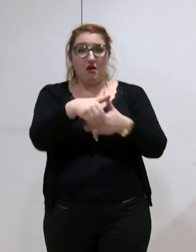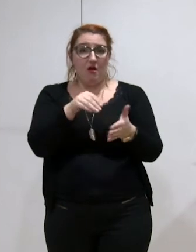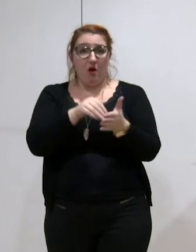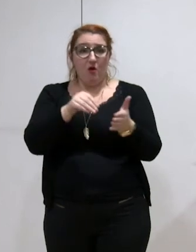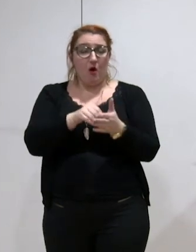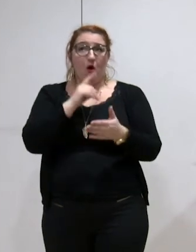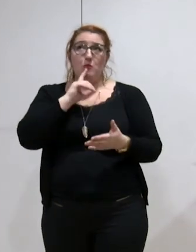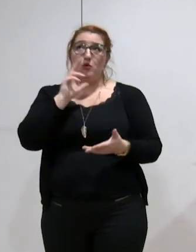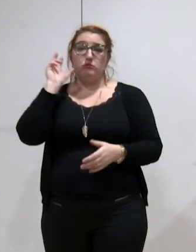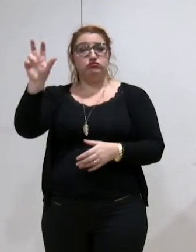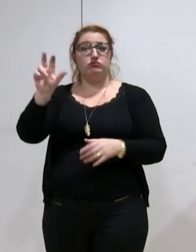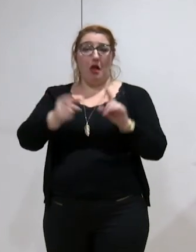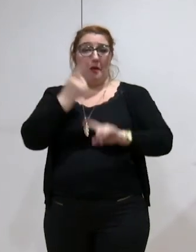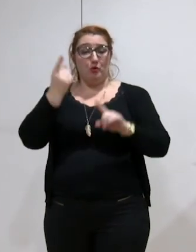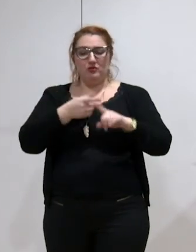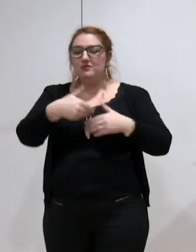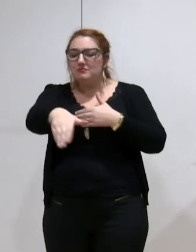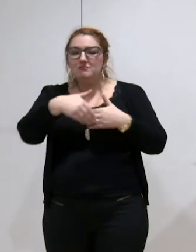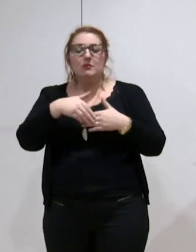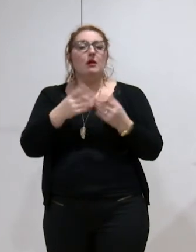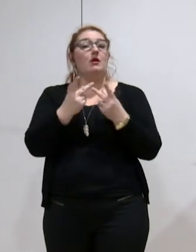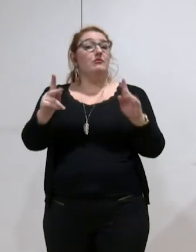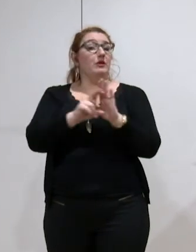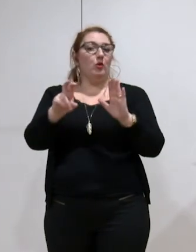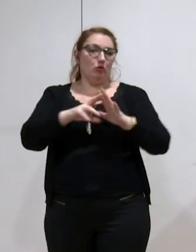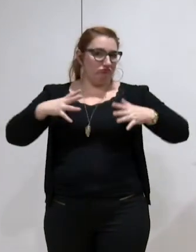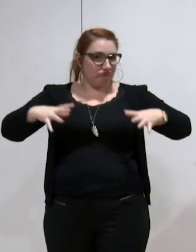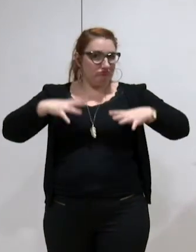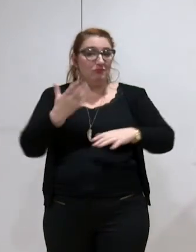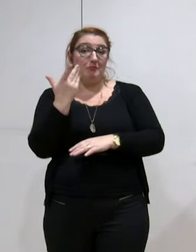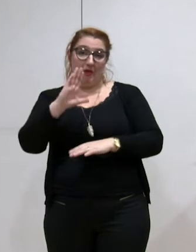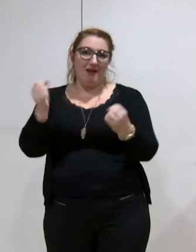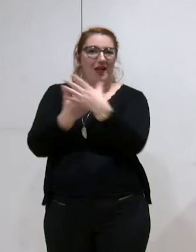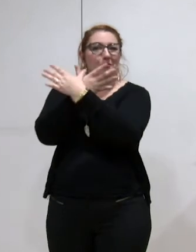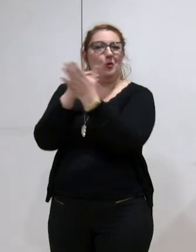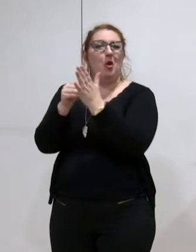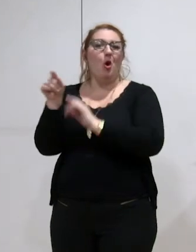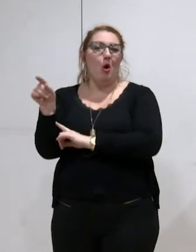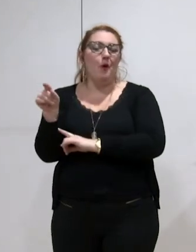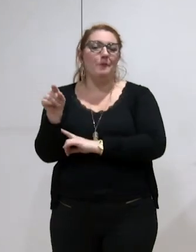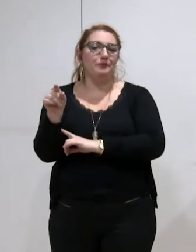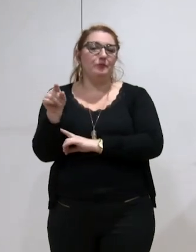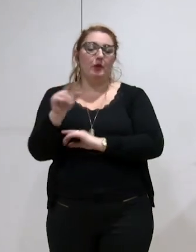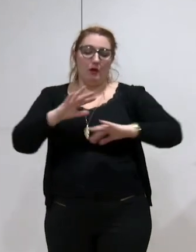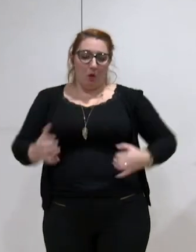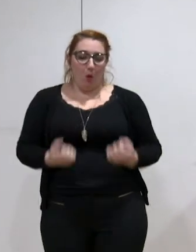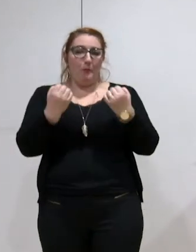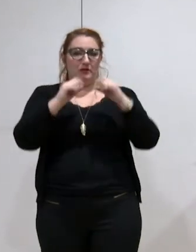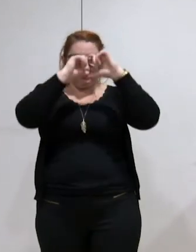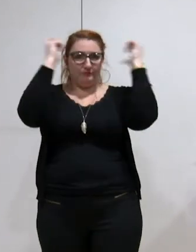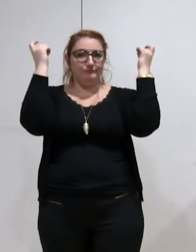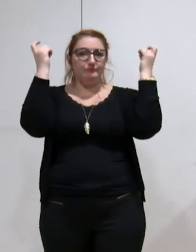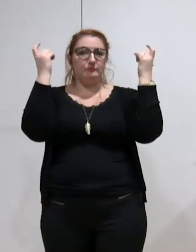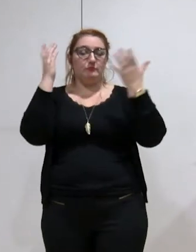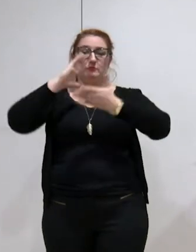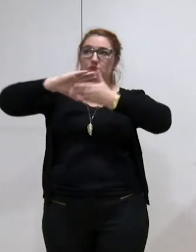prochainement, qui ne toucheront pas directement la ville de Grenoble, mais qui toucheront à nouveau la métropole, avec les transferts de compétences liés